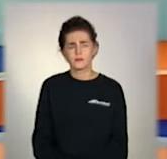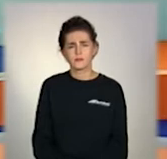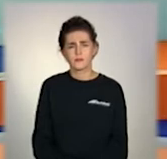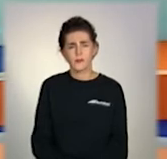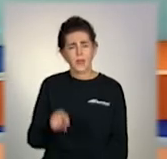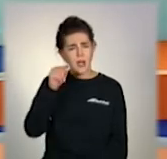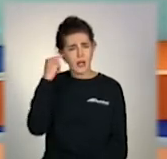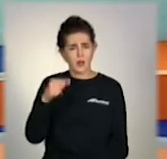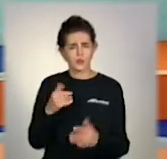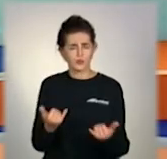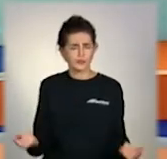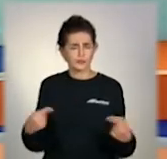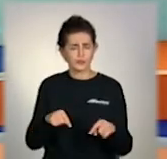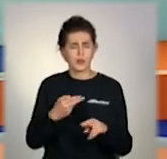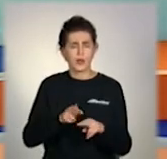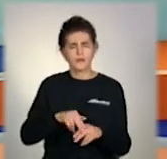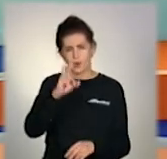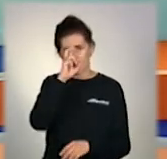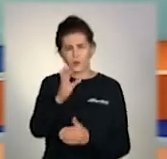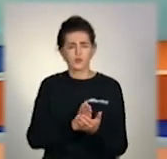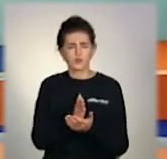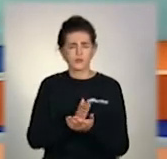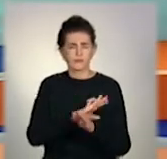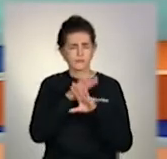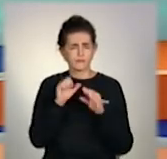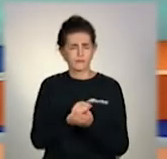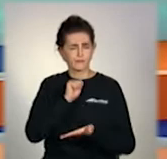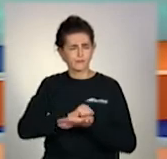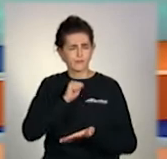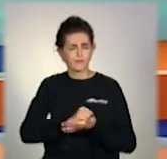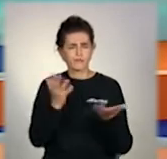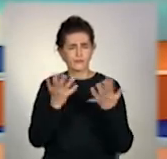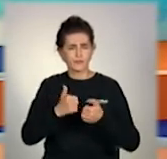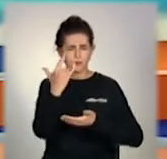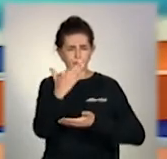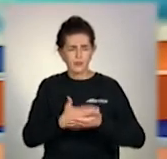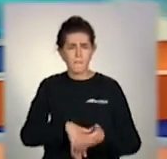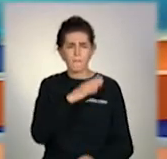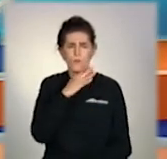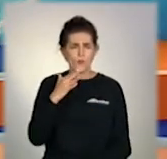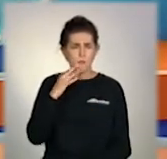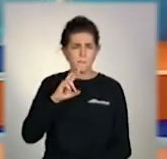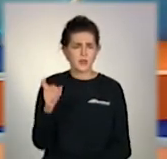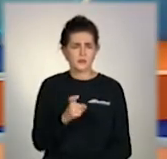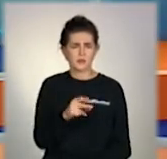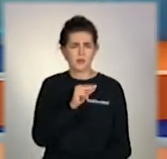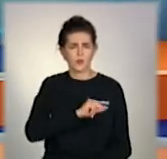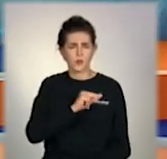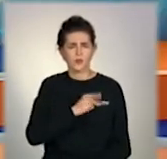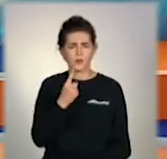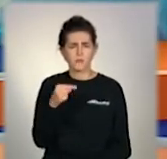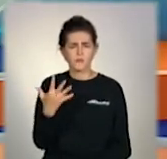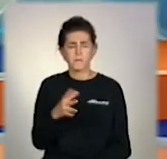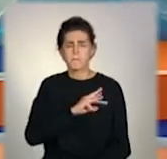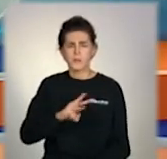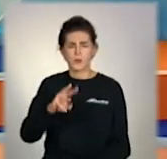Коронакриза в Україні. В державній службі статистики підрахували. Без роботи залишилося вже близько півтора мільйона